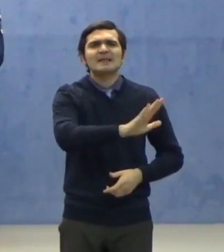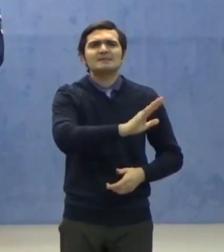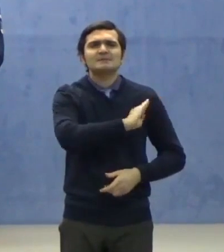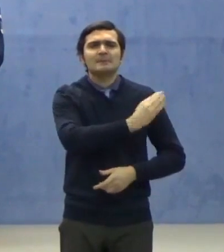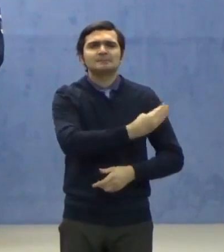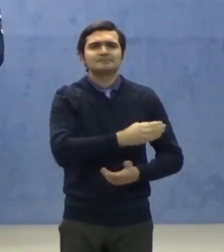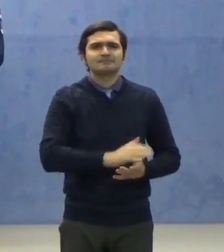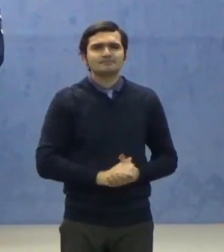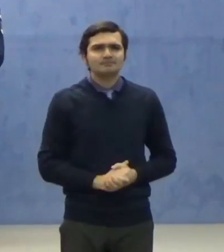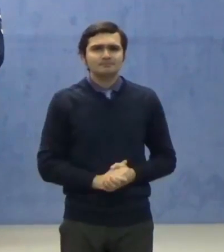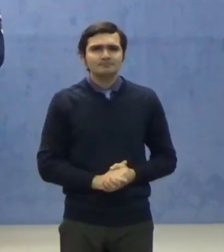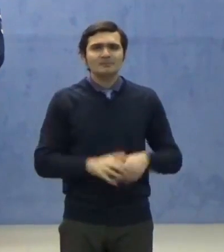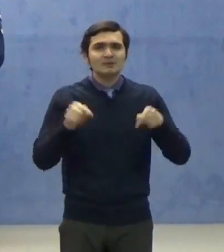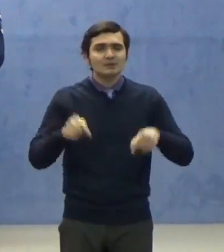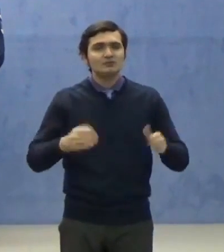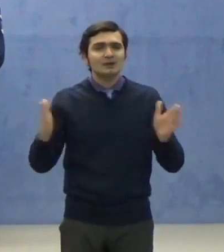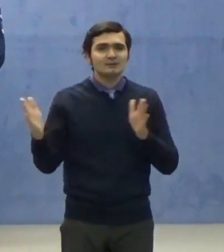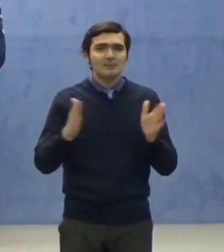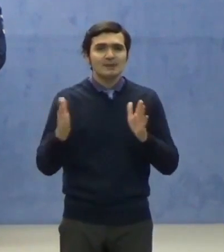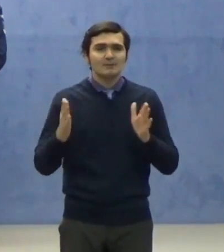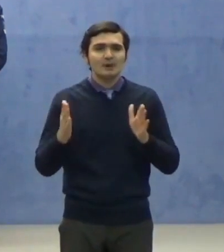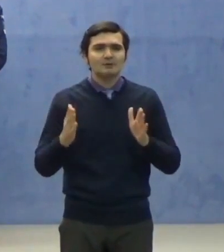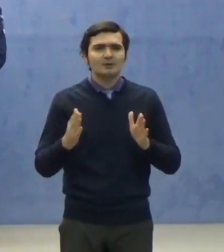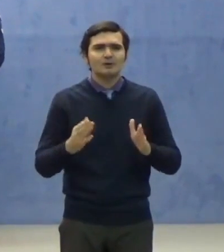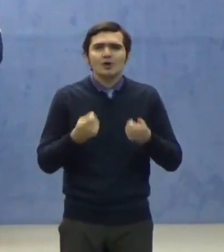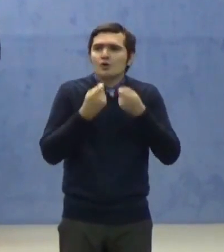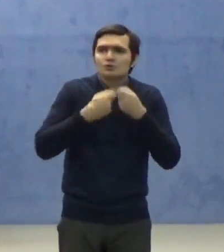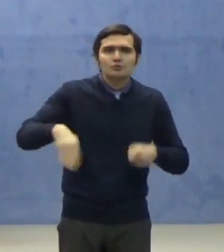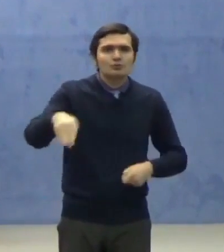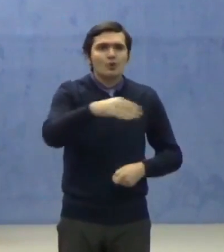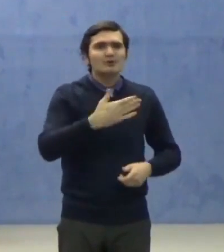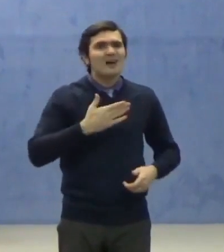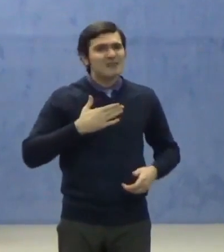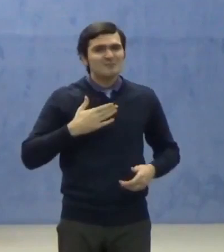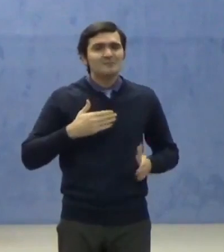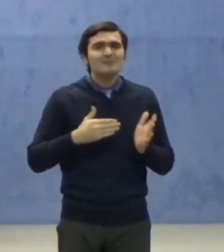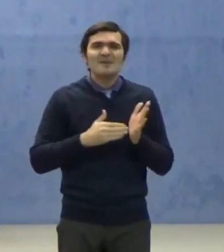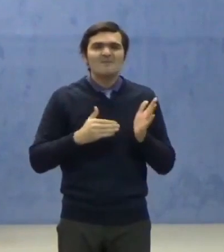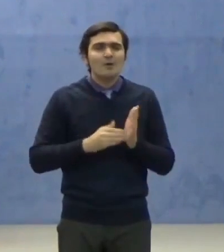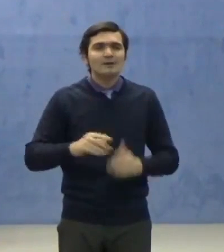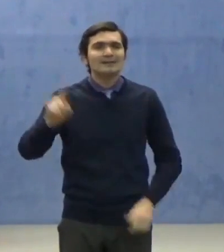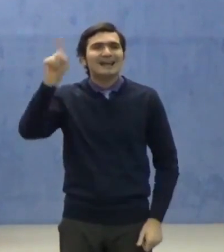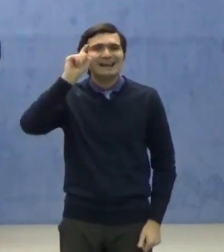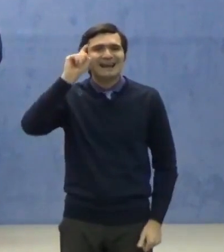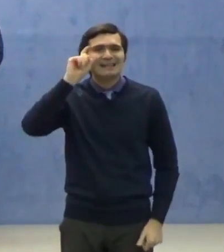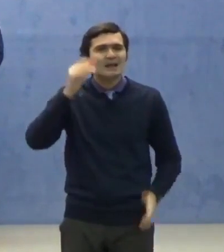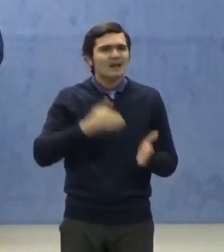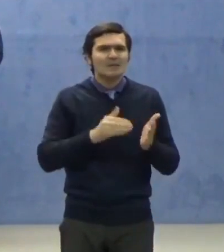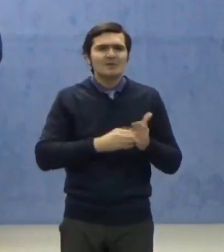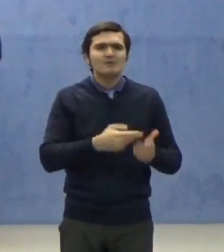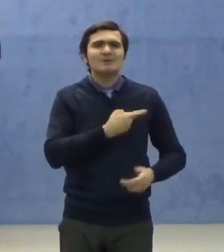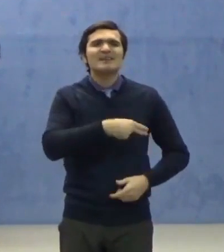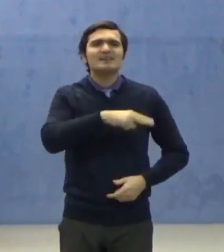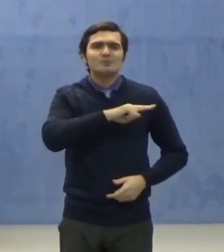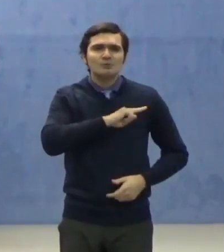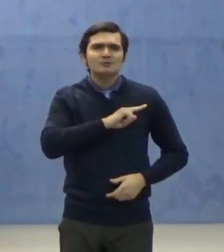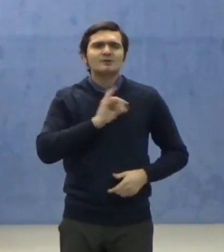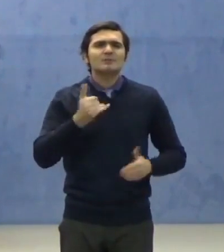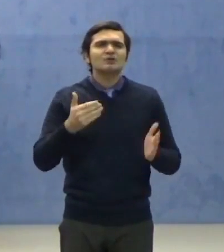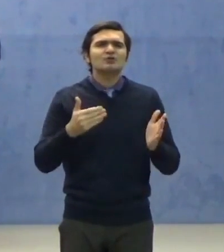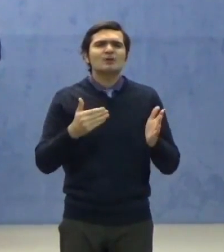În această perioadă avem cu toții nevoie de încredere, responsabilitate și solidaritate.